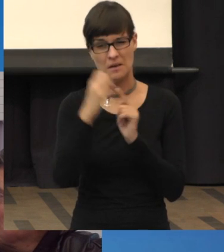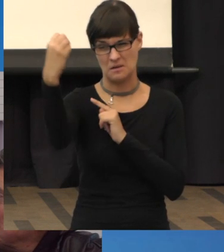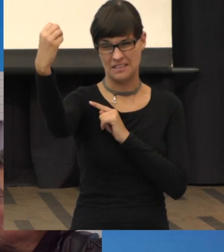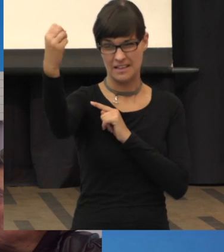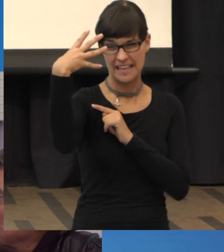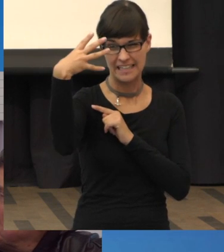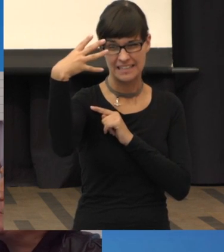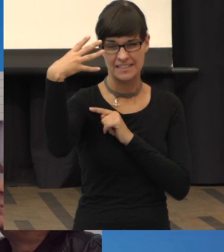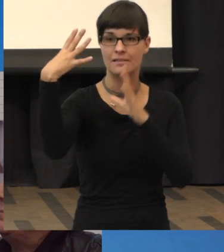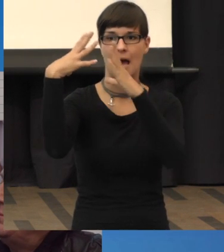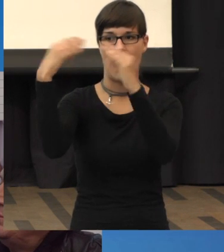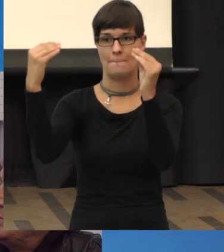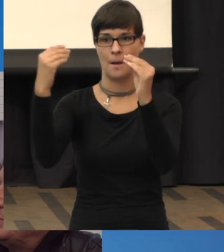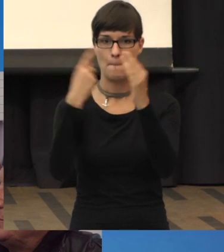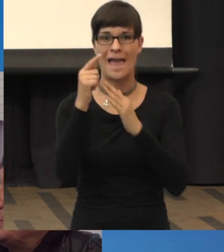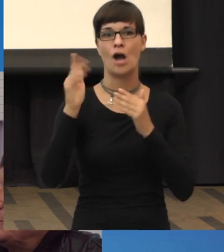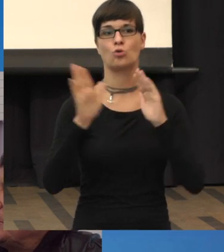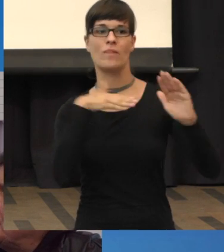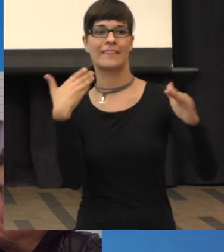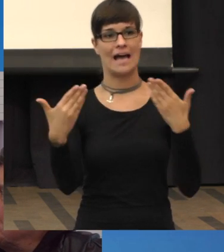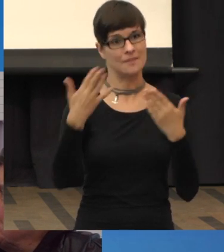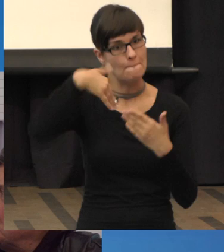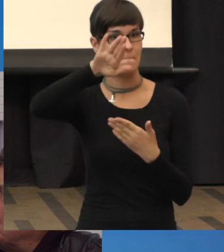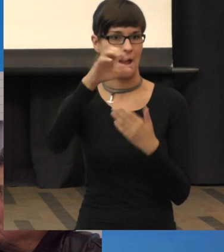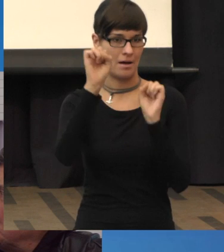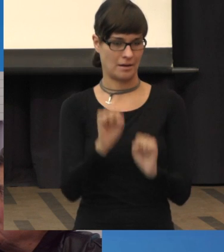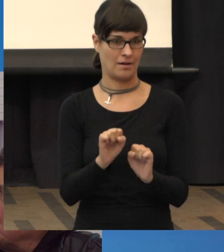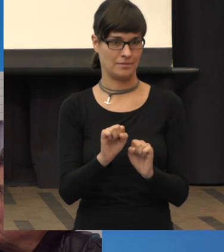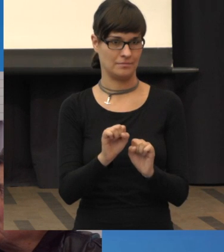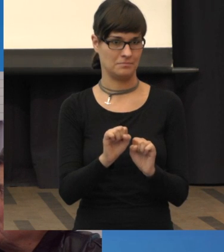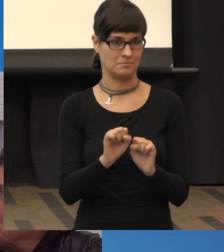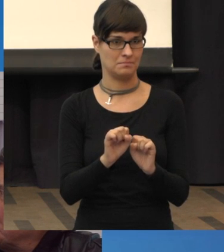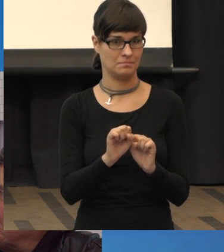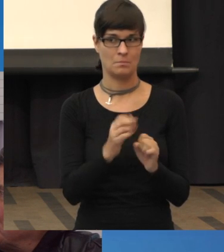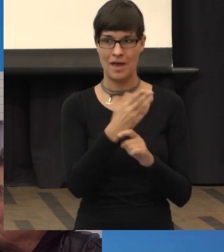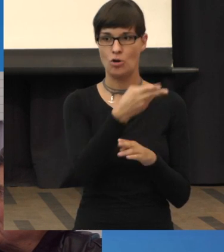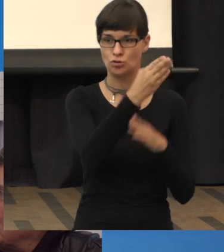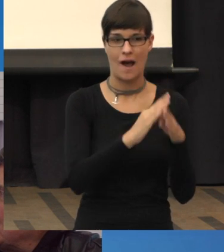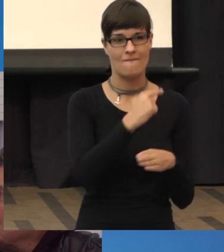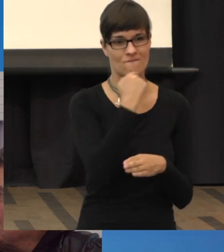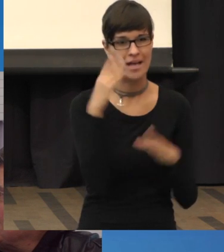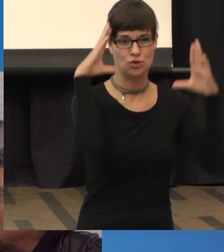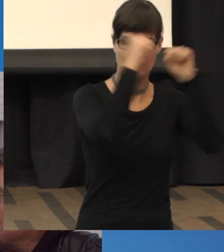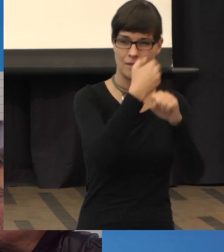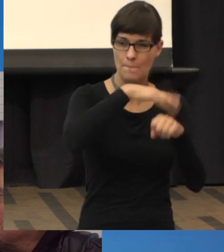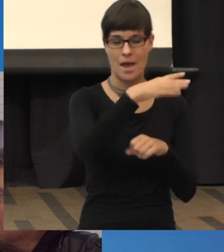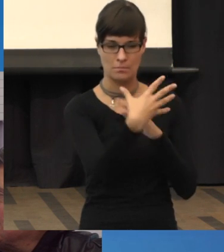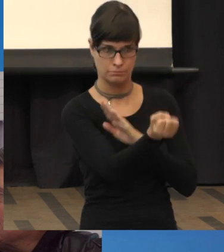erhöhen den Kontrast, dass man auch besser sehen kann. Und der Monokular funktioniert